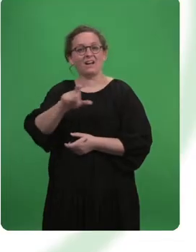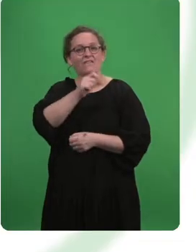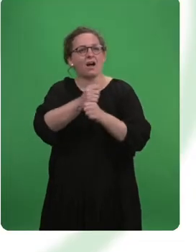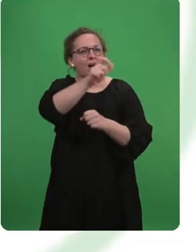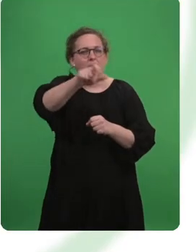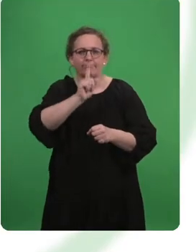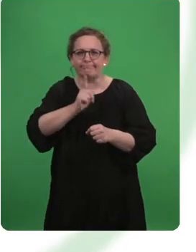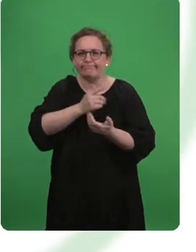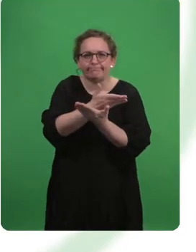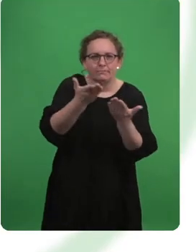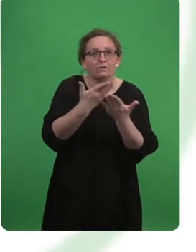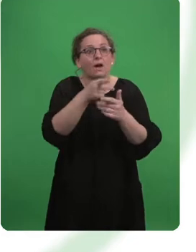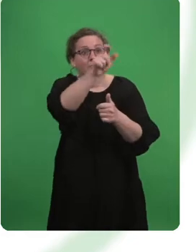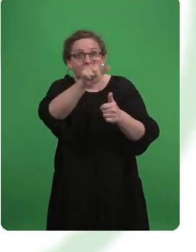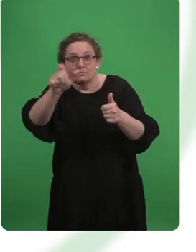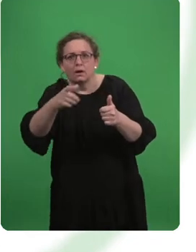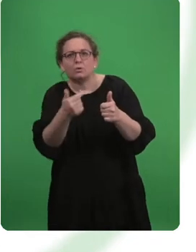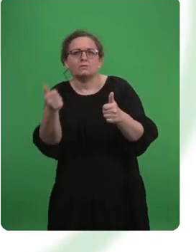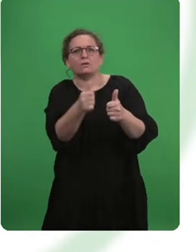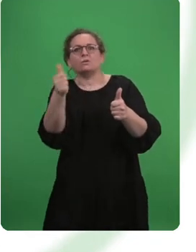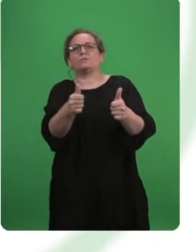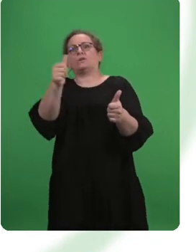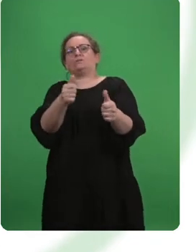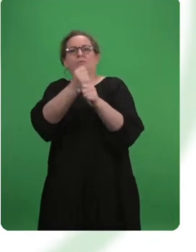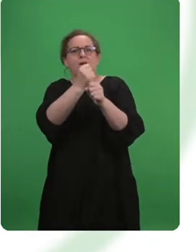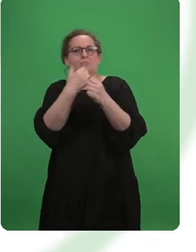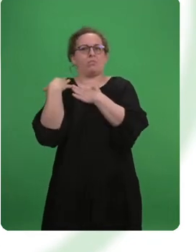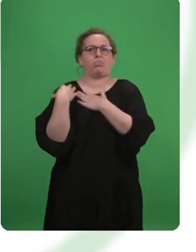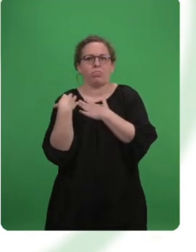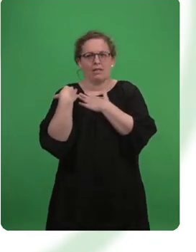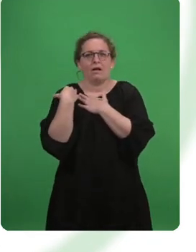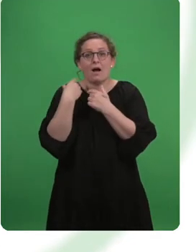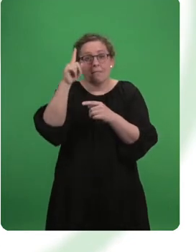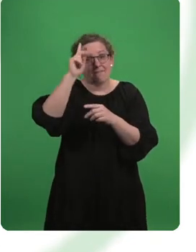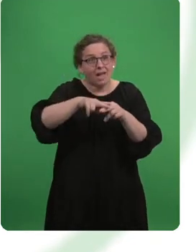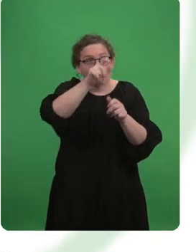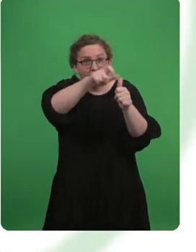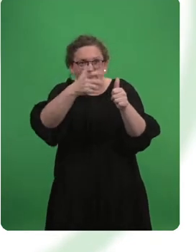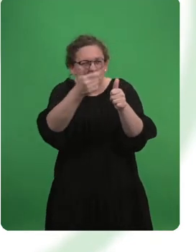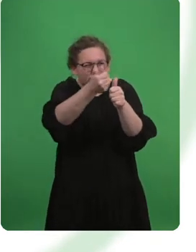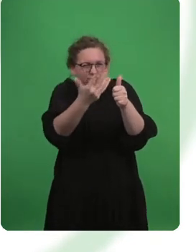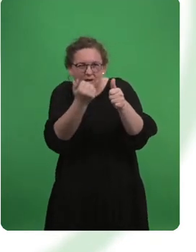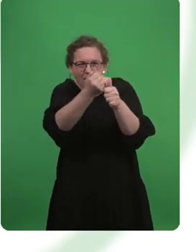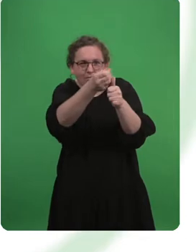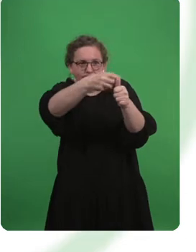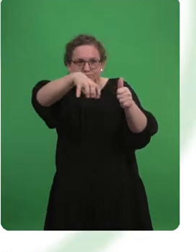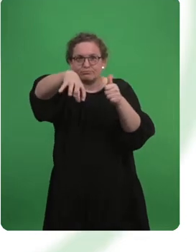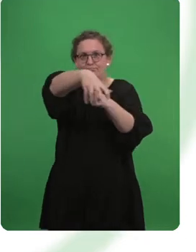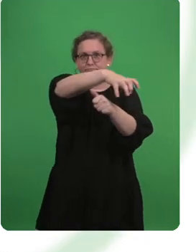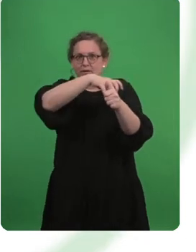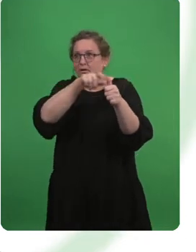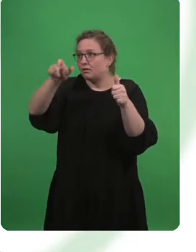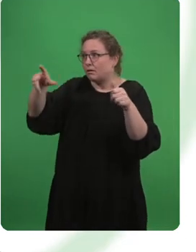Fachkräfte sind rar und sie müssen oft auch Dinge machen, die nicht unbedingt zu ihren fachlichen Kernbereich gehören. Wenn man diese Arbeitsbereiche